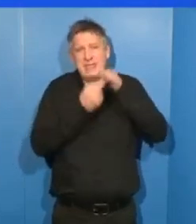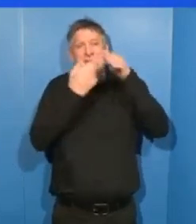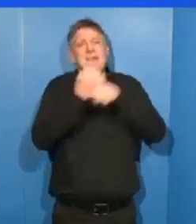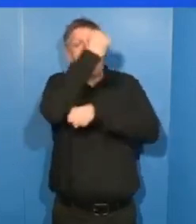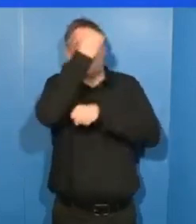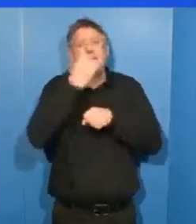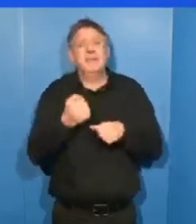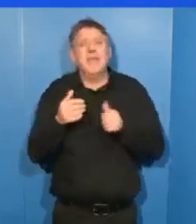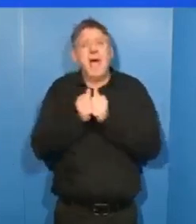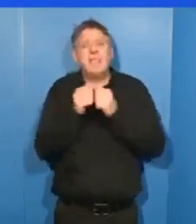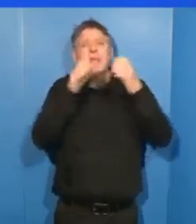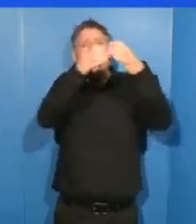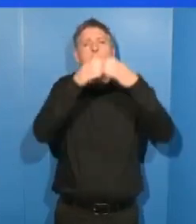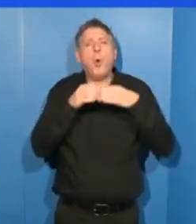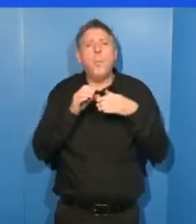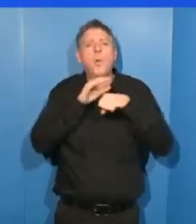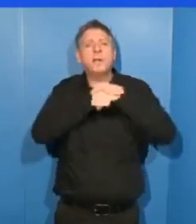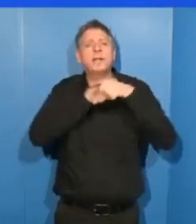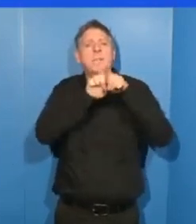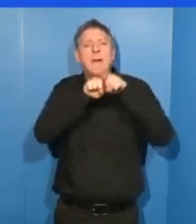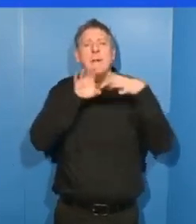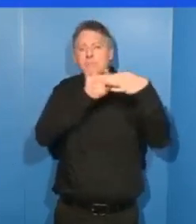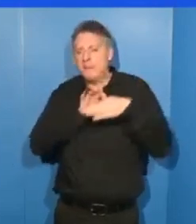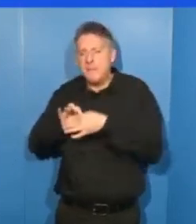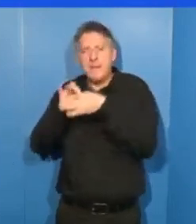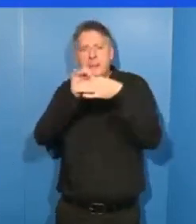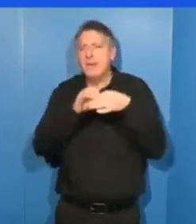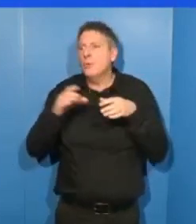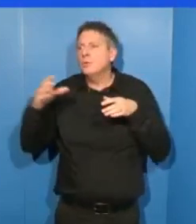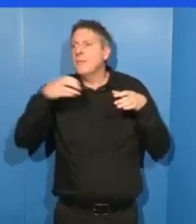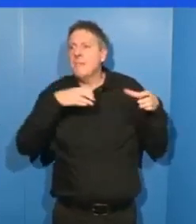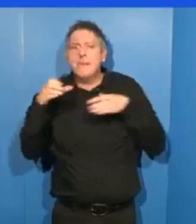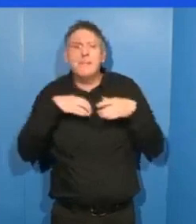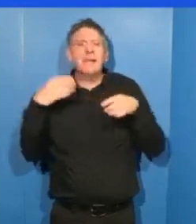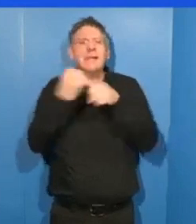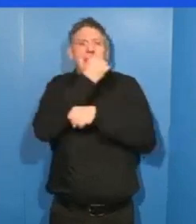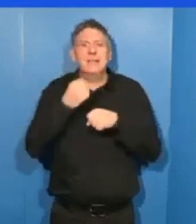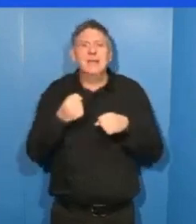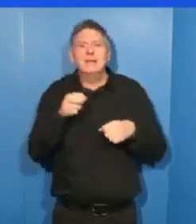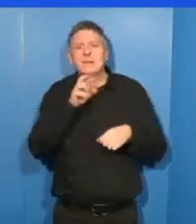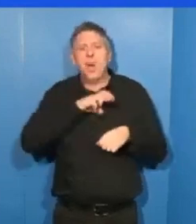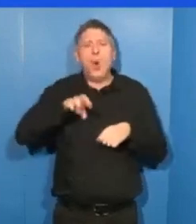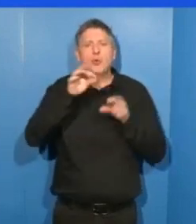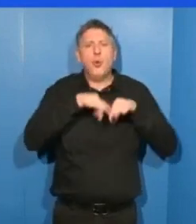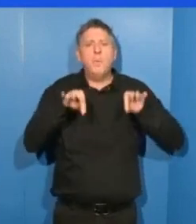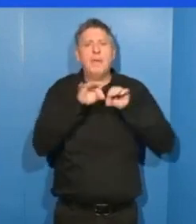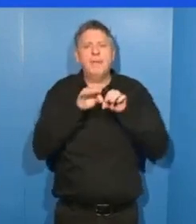actuels et futurs, en imposant le retour des peuples et en imposant le retour des nations en Europe.